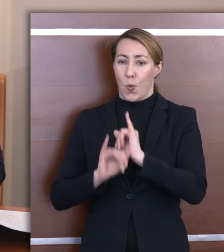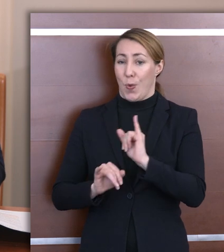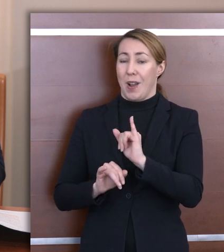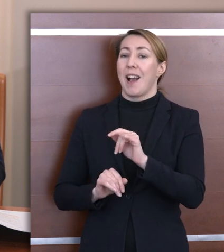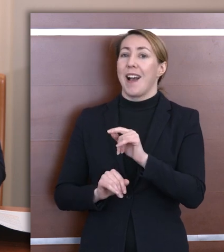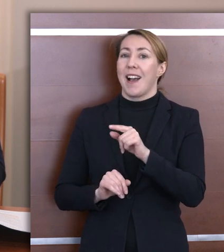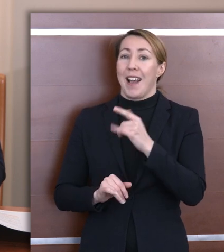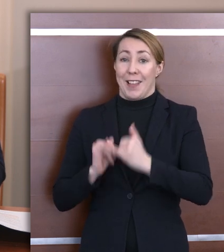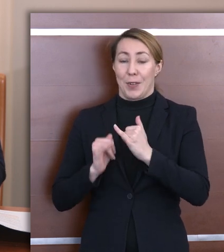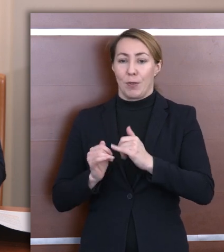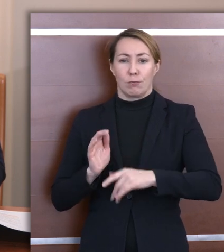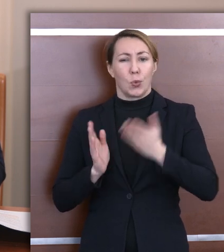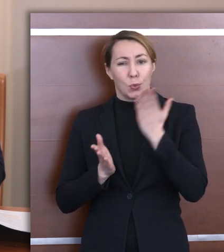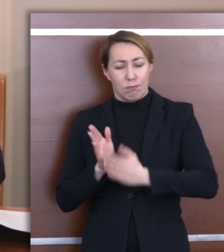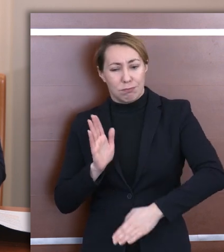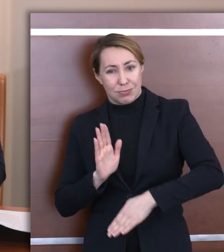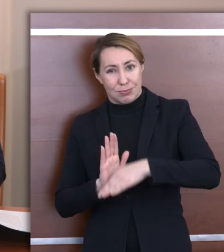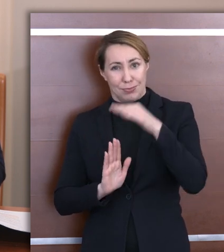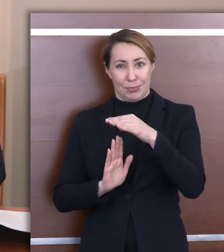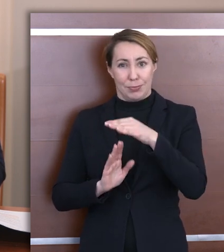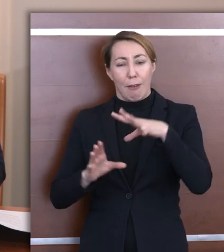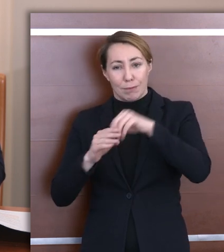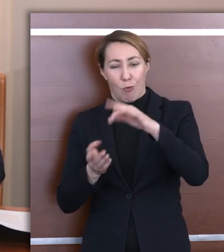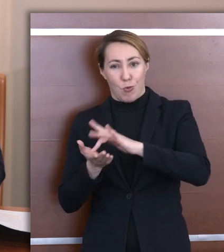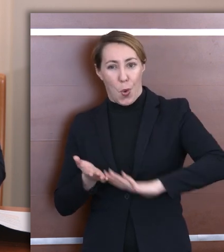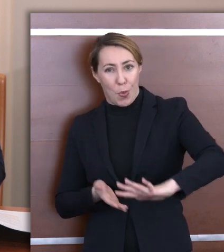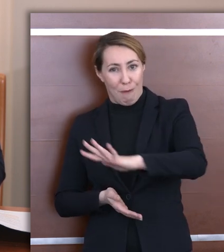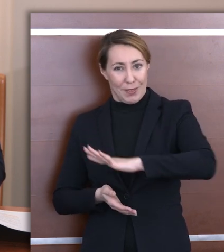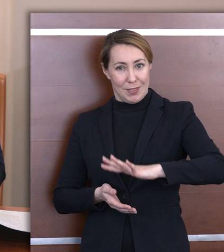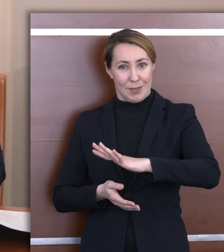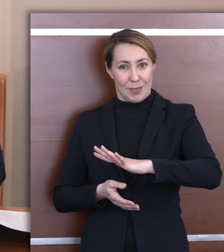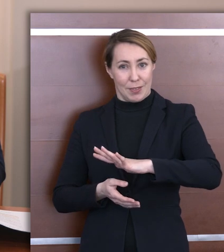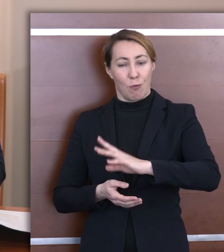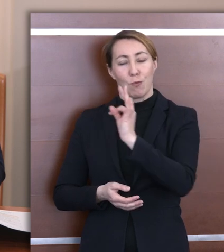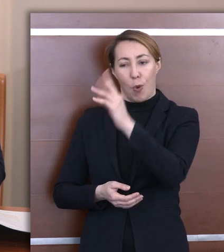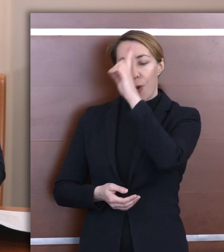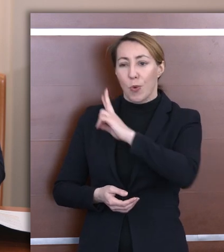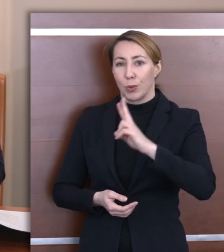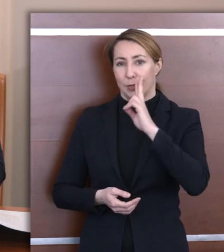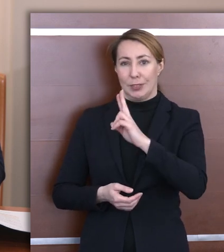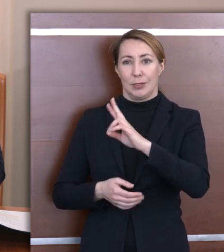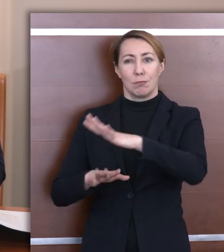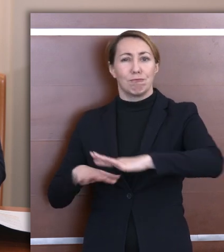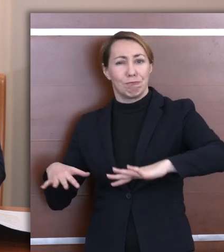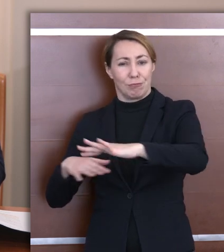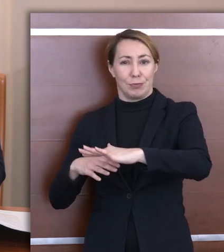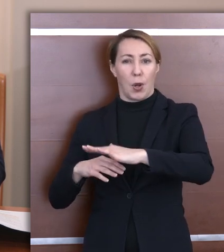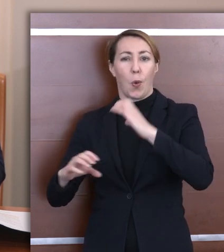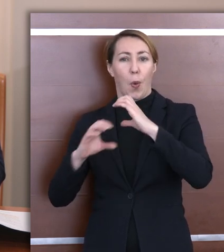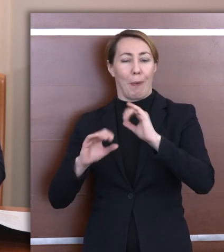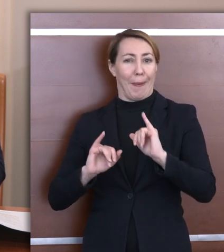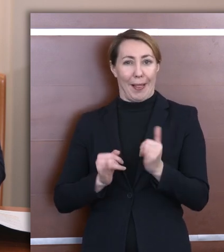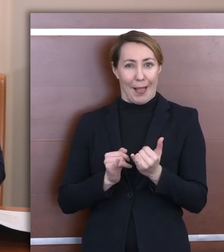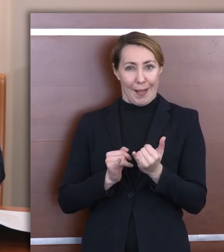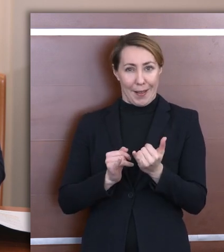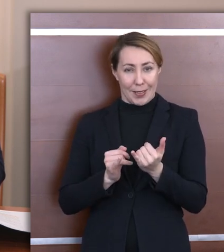sytuacji, że od urodzenia funkcjonuje w tym środowisku i jego rodzice, jego otoczenie najczęściej komunikuje się z nim